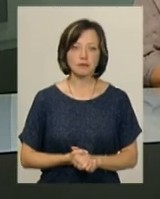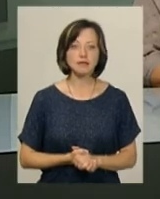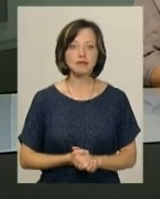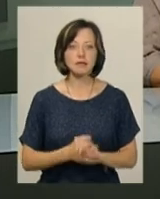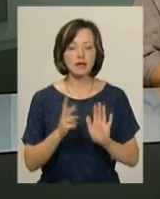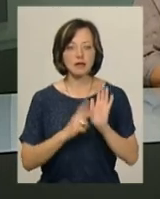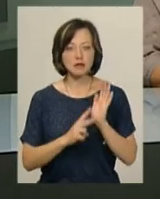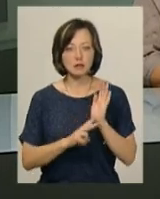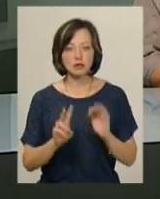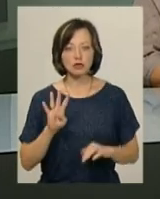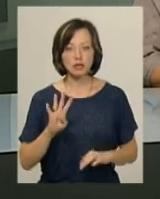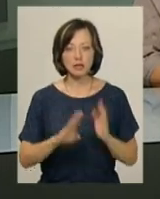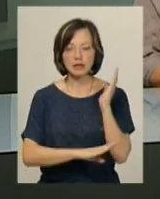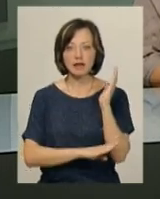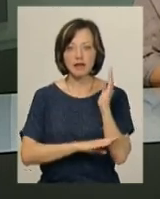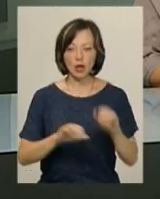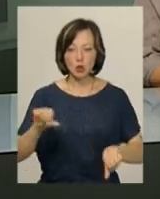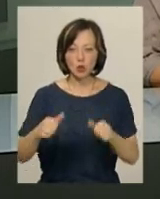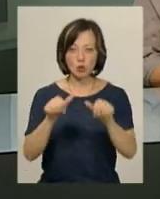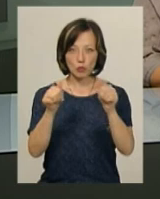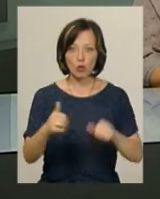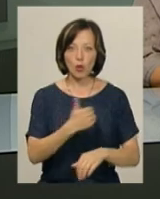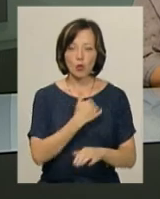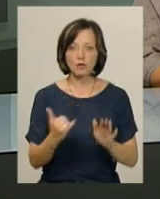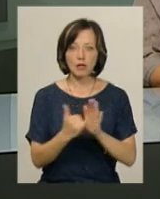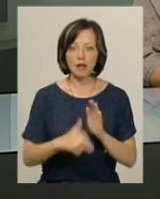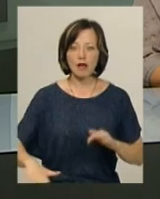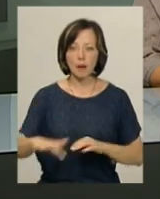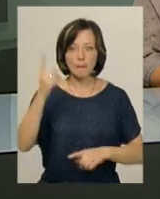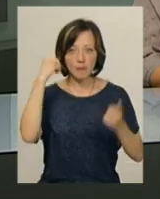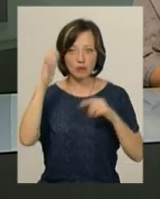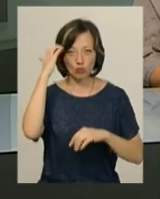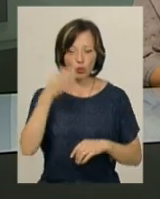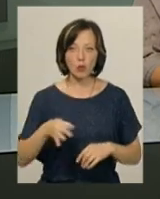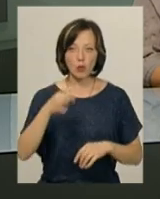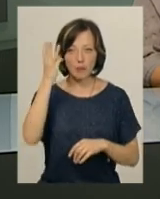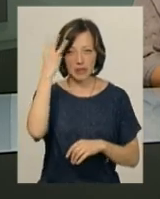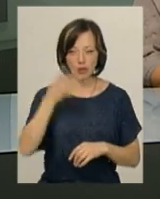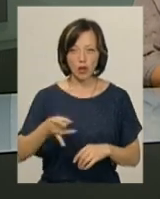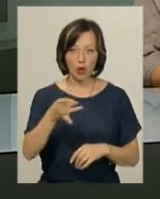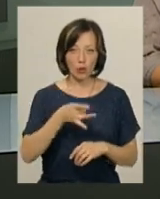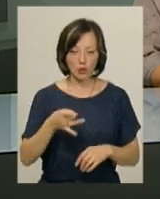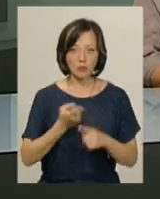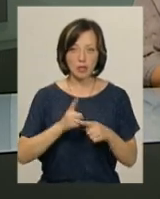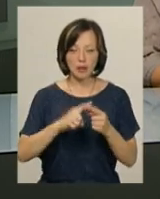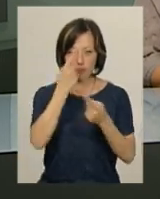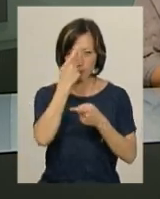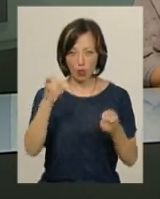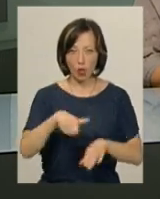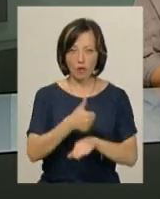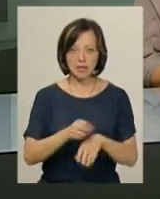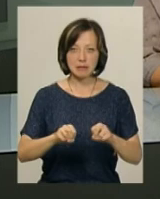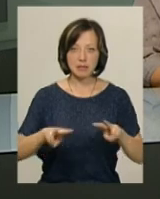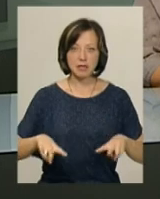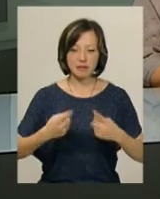74 дерев'яних скульптури хочуть встановити на галявині байок у Чорному острові Хмельницького району. Про це повідомив головний